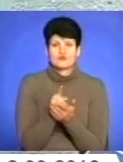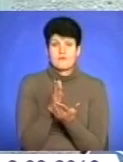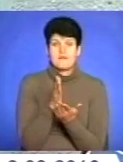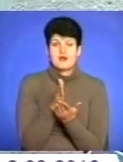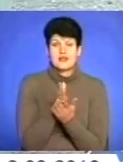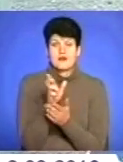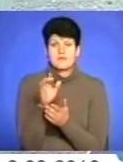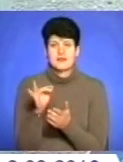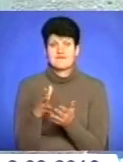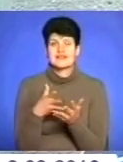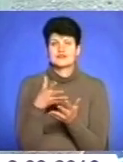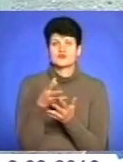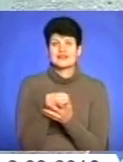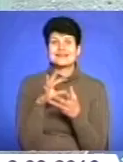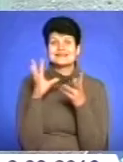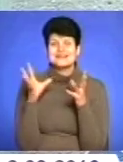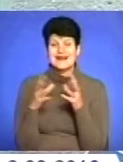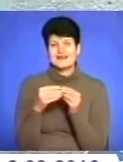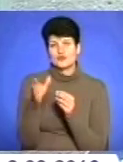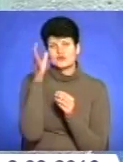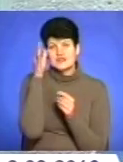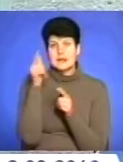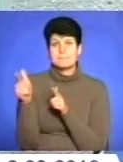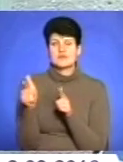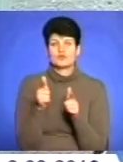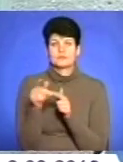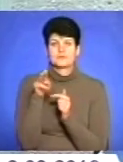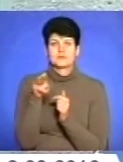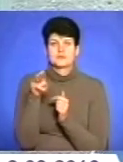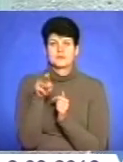фінансуватися загальноосвітня підготовка у професійно-технічних навчальних закладах.